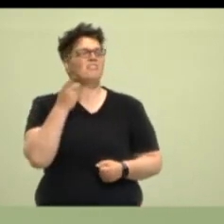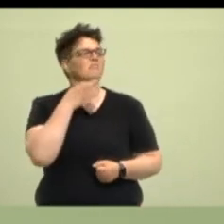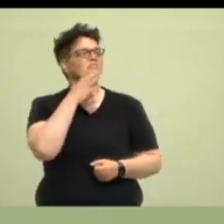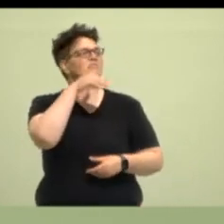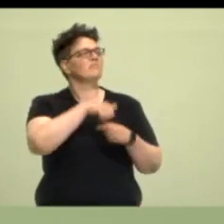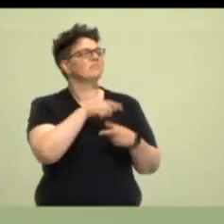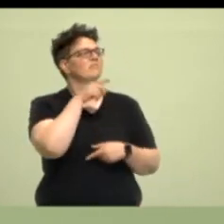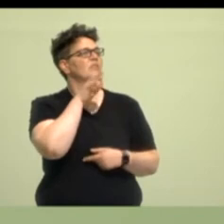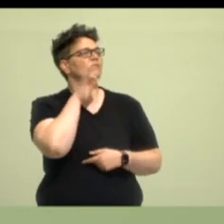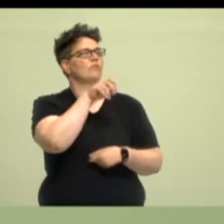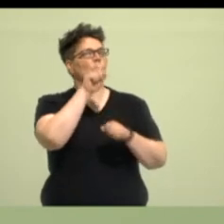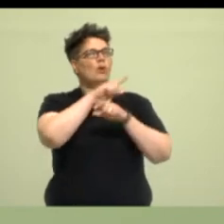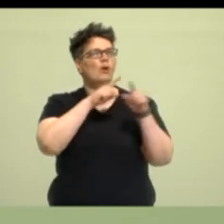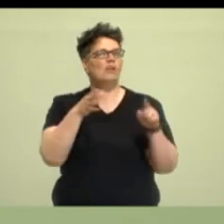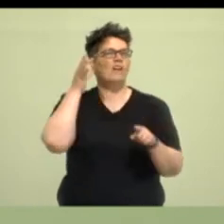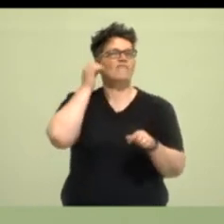Integrationspolitik für dich?